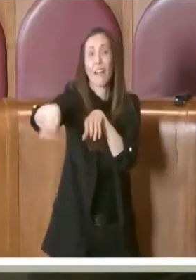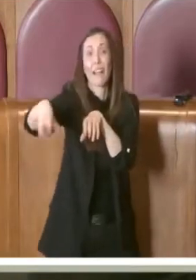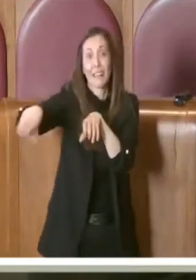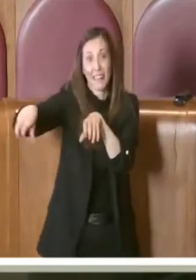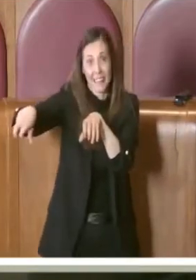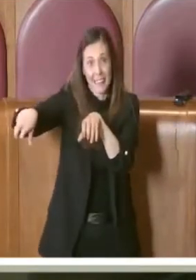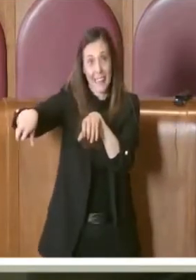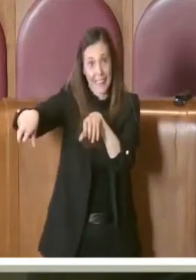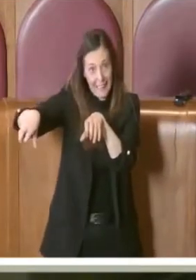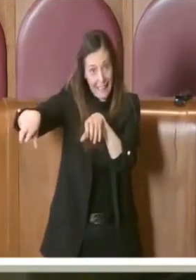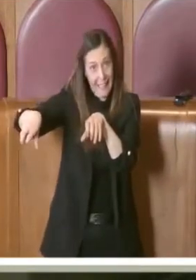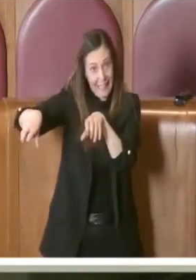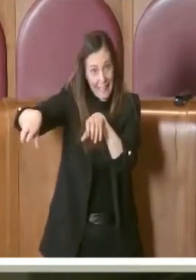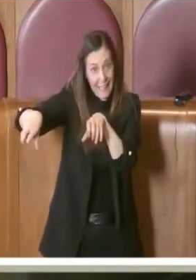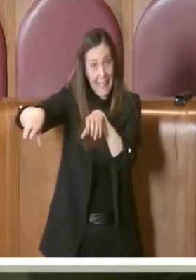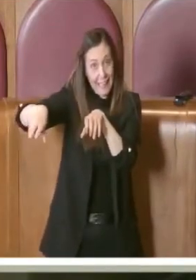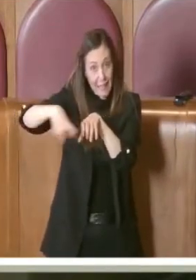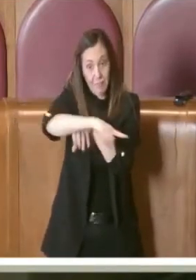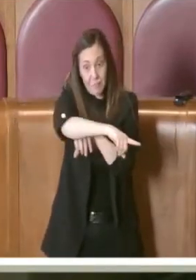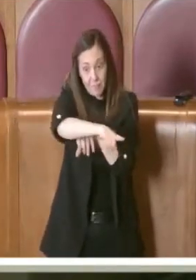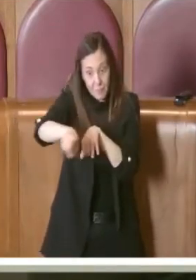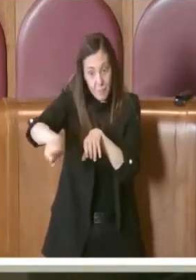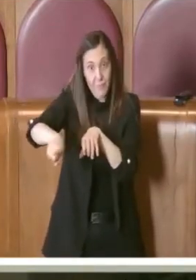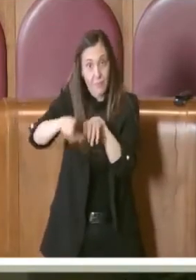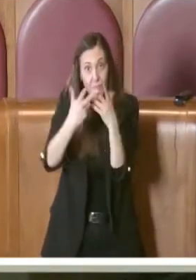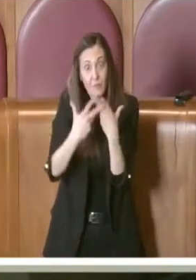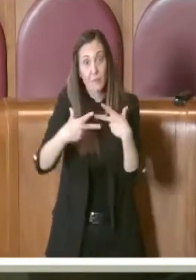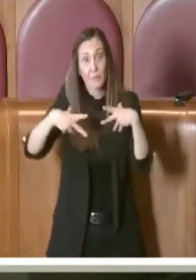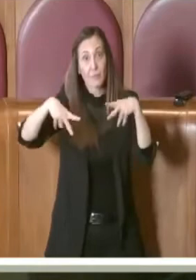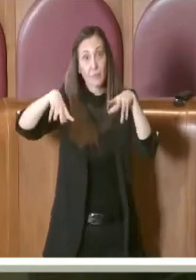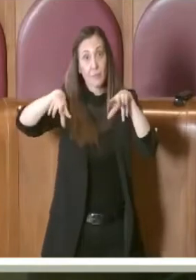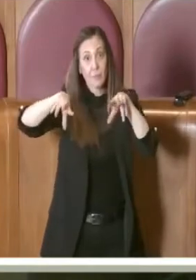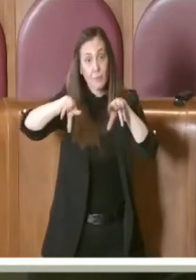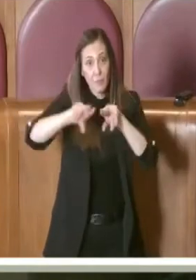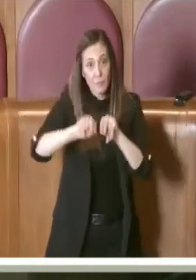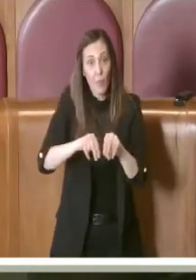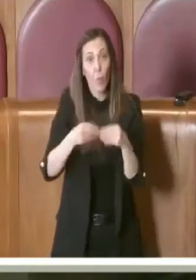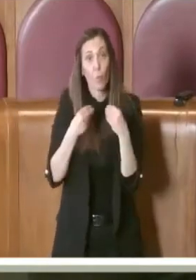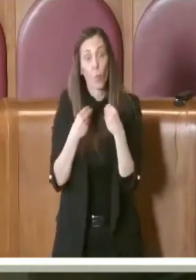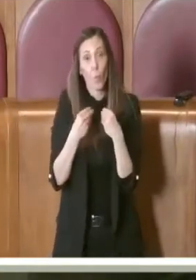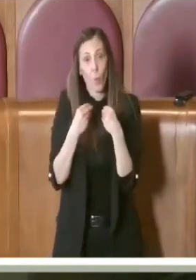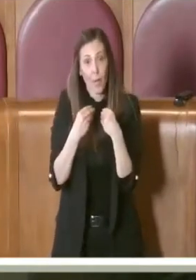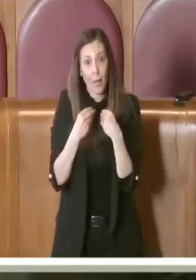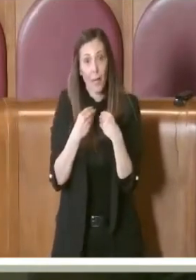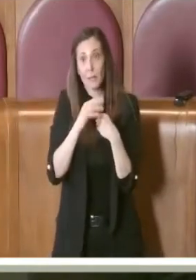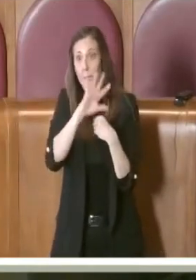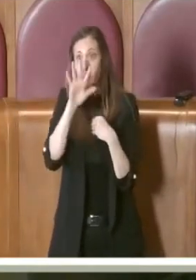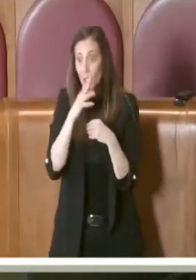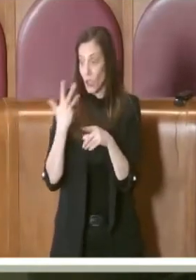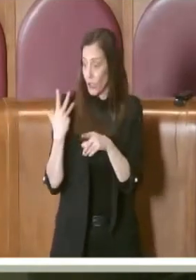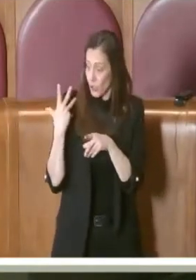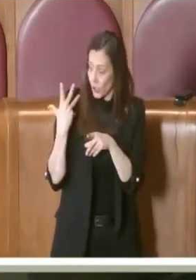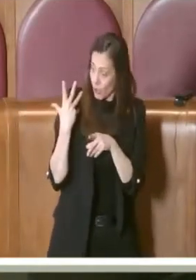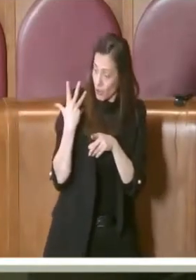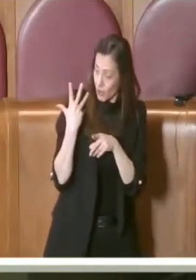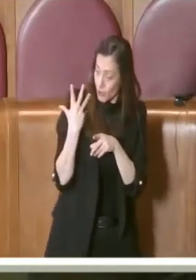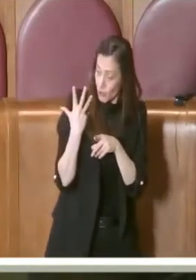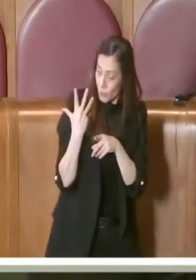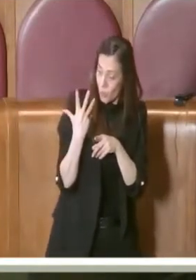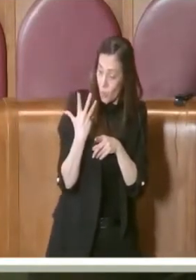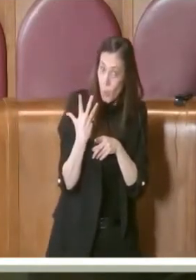quelle che poi tornano sistematicamente alla ribalta, quando i cinque anni stanno per scadere,